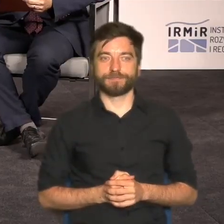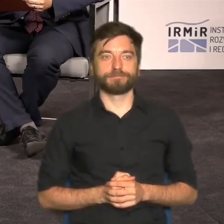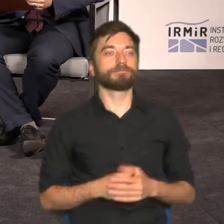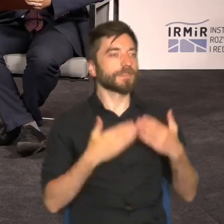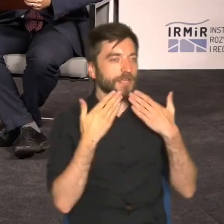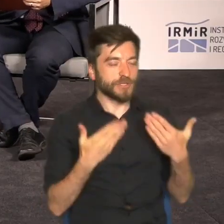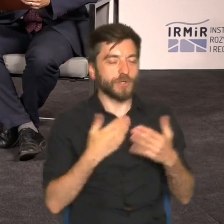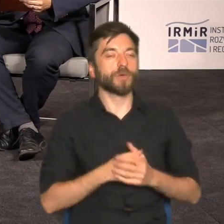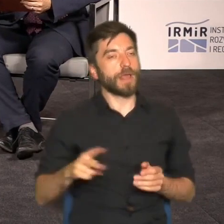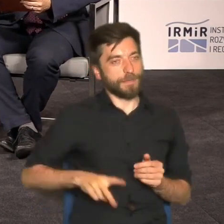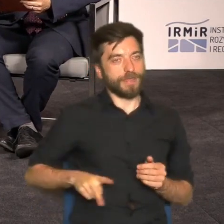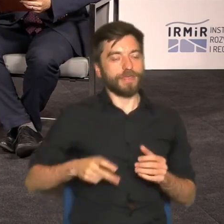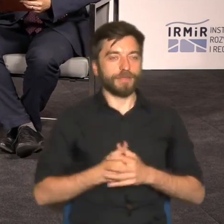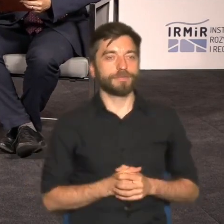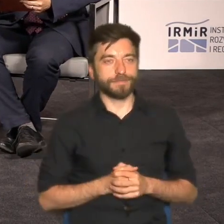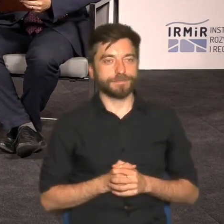Dziękuję bardzo Pani Minister.